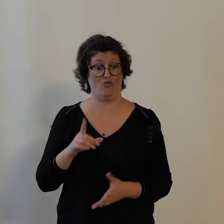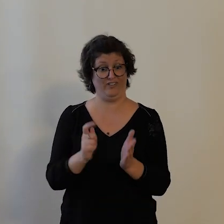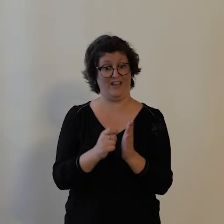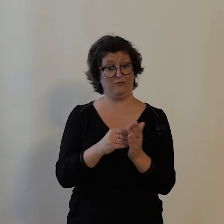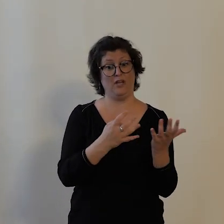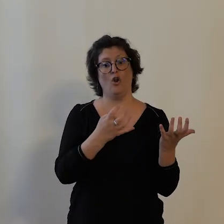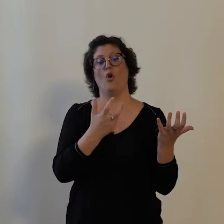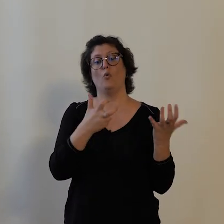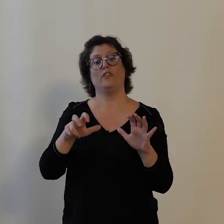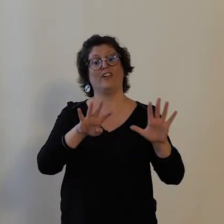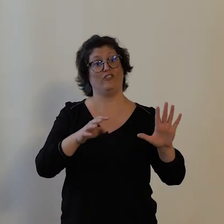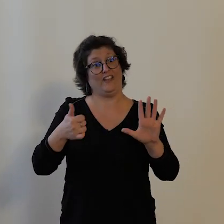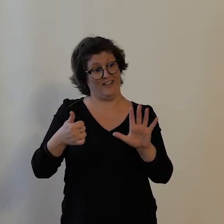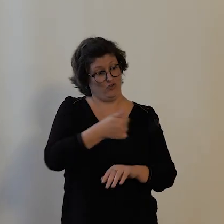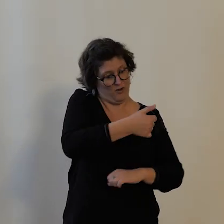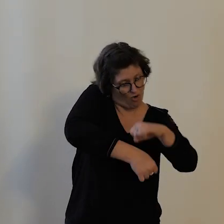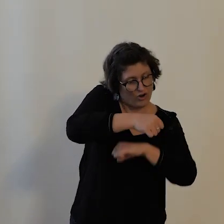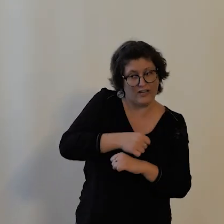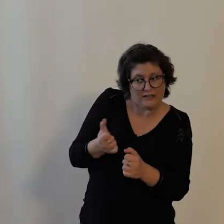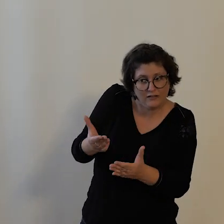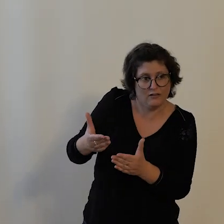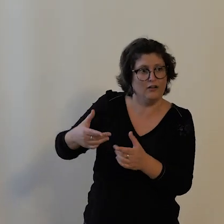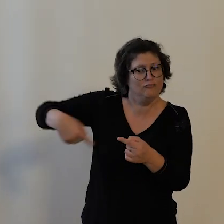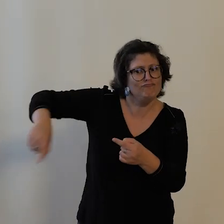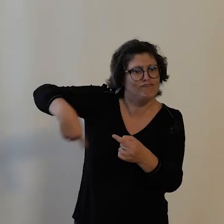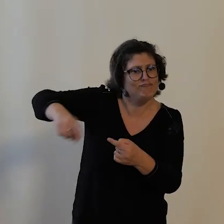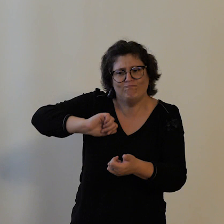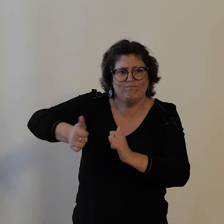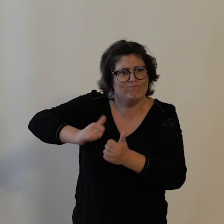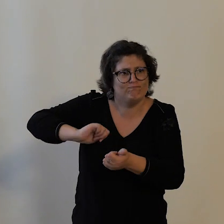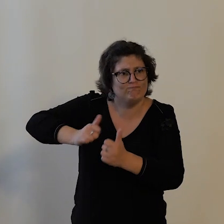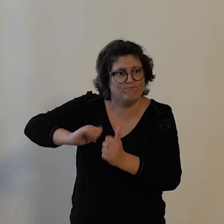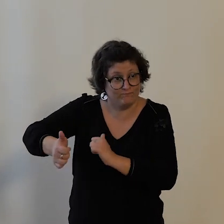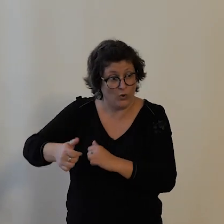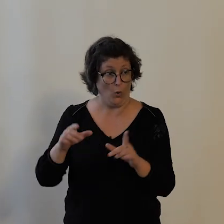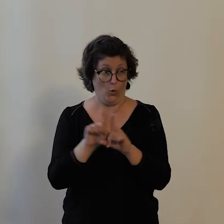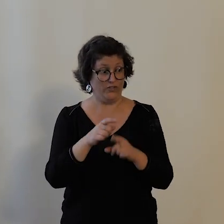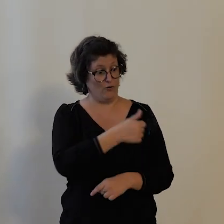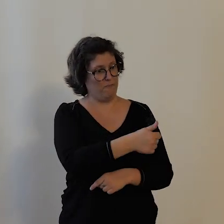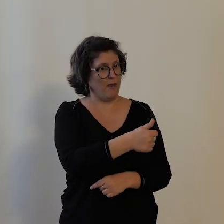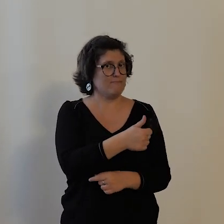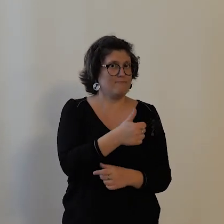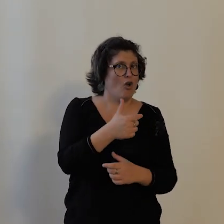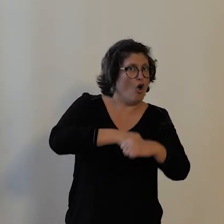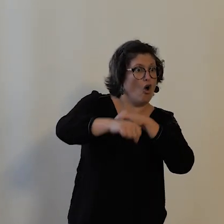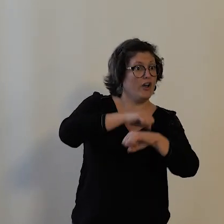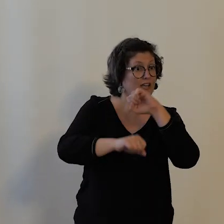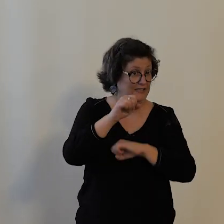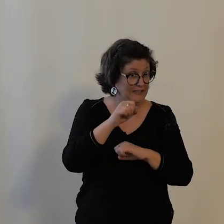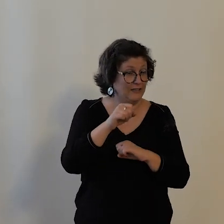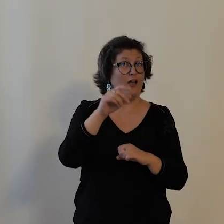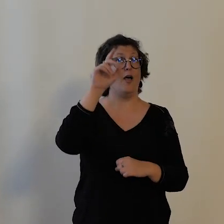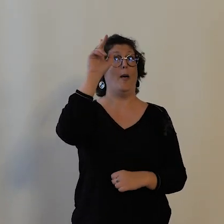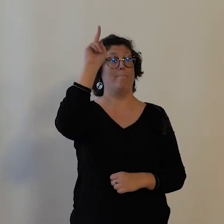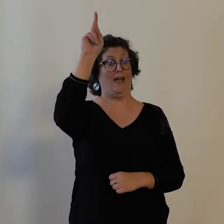participe à la création de la première édition de la course cycliste Paris-Tours. La première course